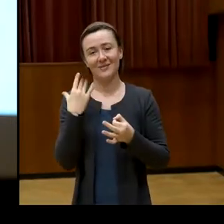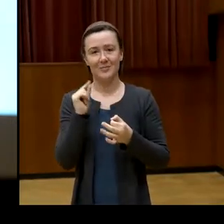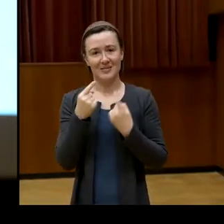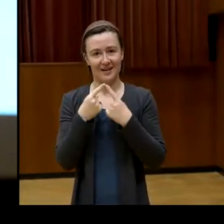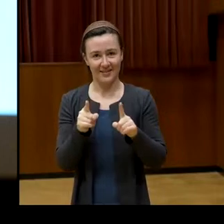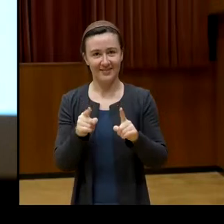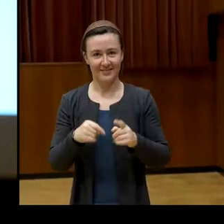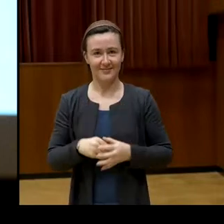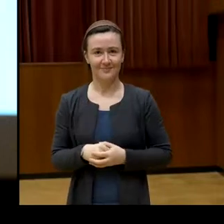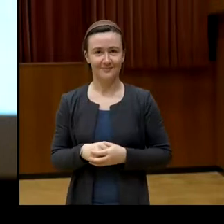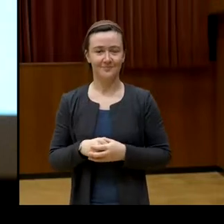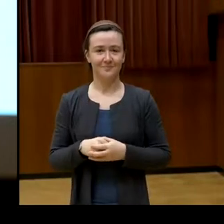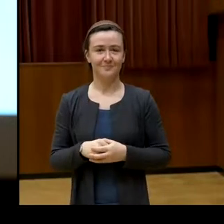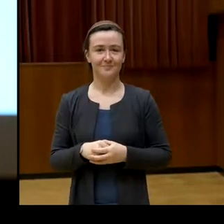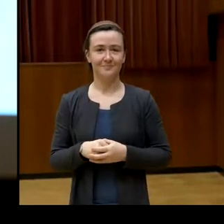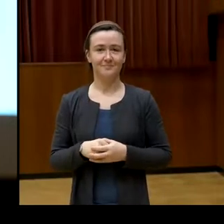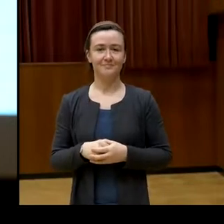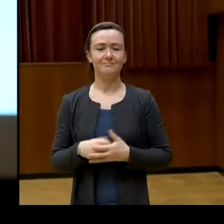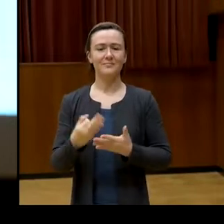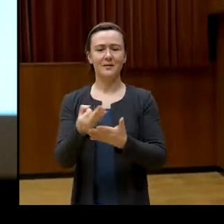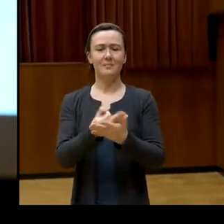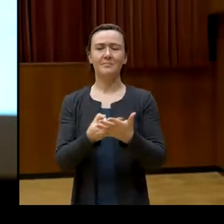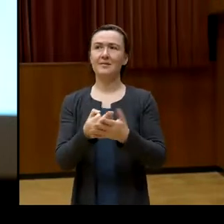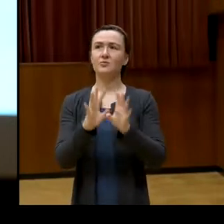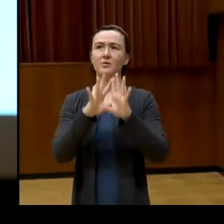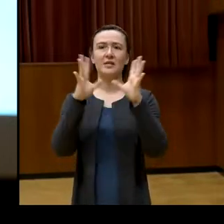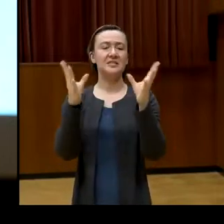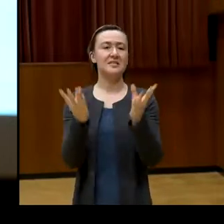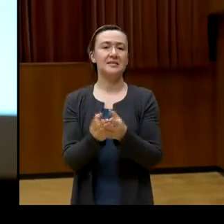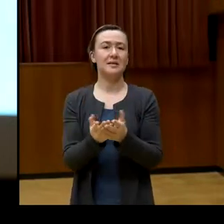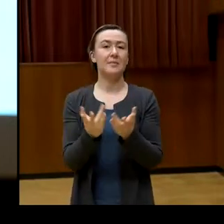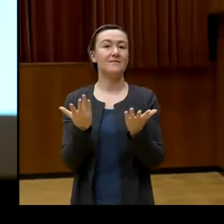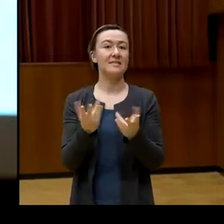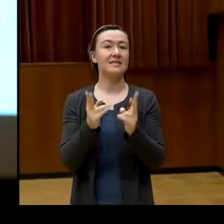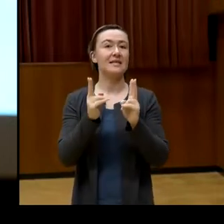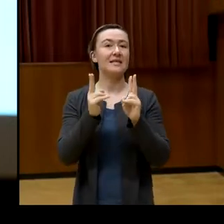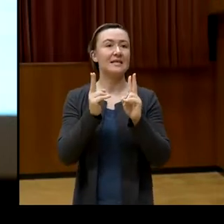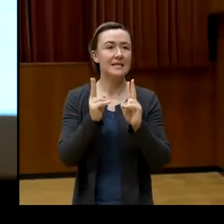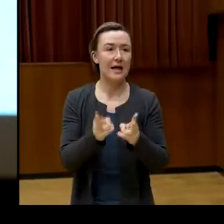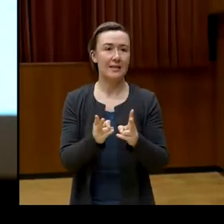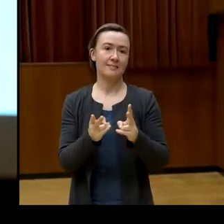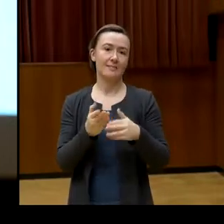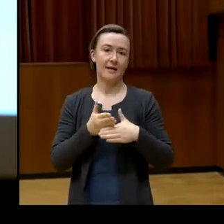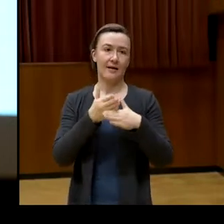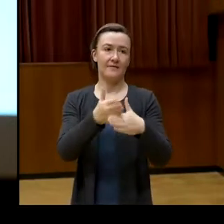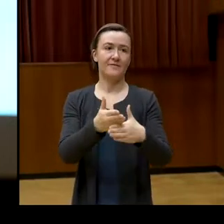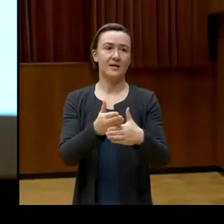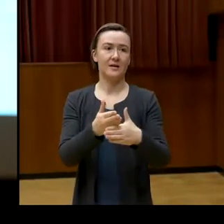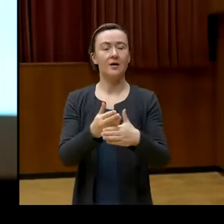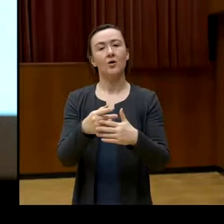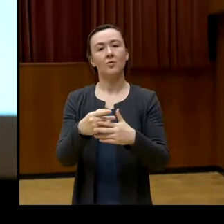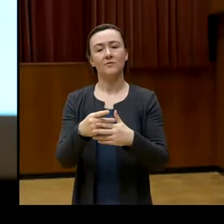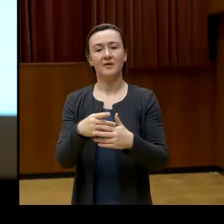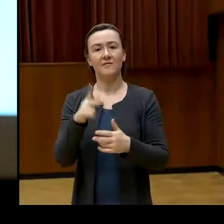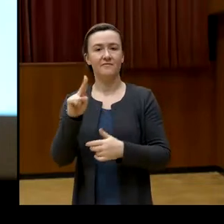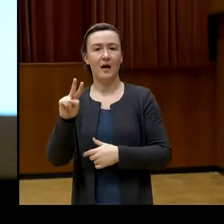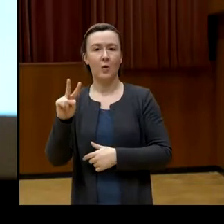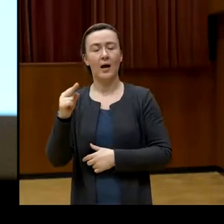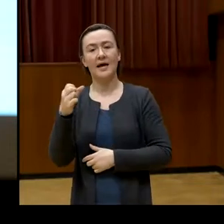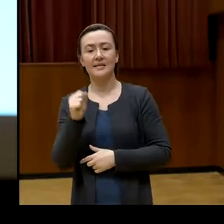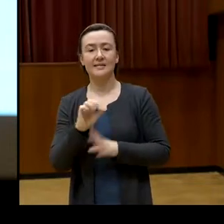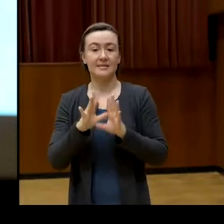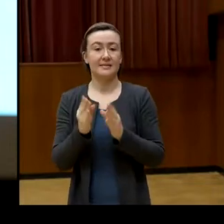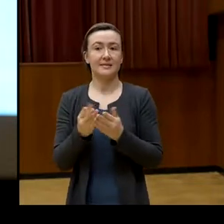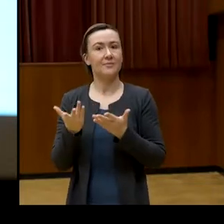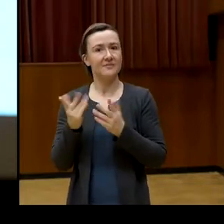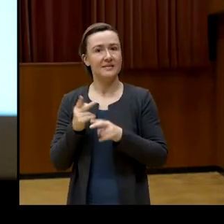Was kann Bildung im Allgemeinen und die Volkshochschulen im Besonderen an Beiträgen leisten, um den demokratischen Faktor in